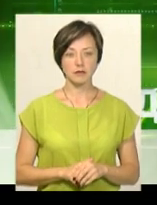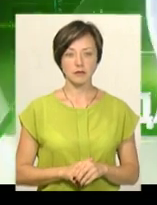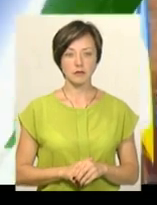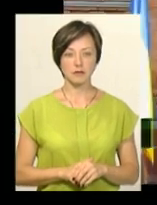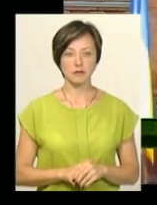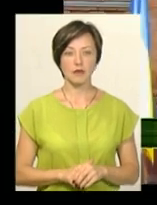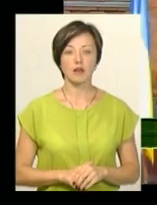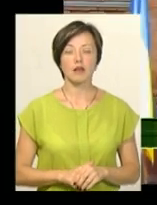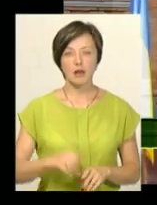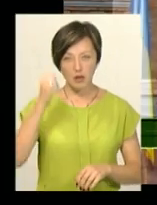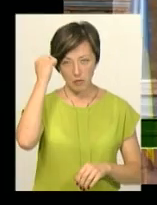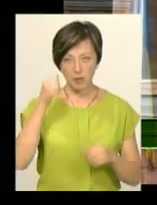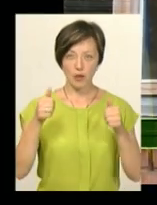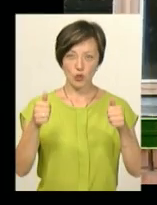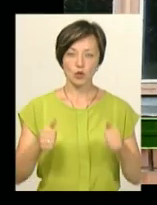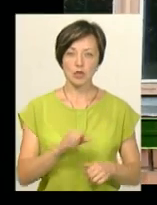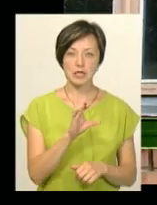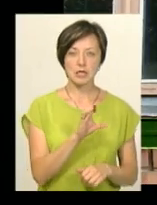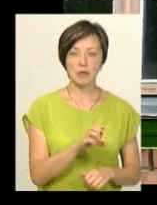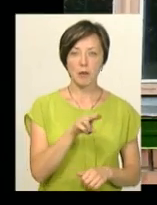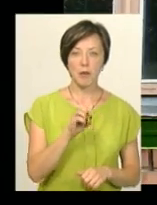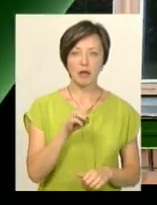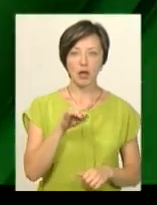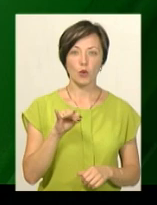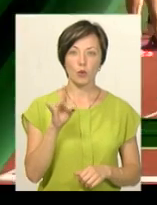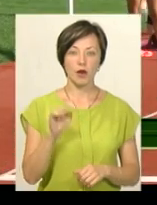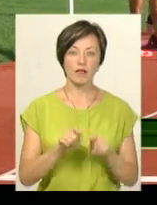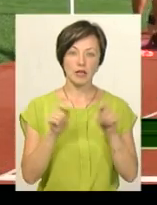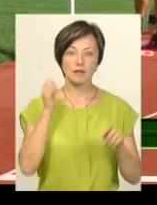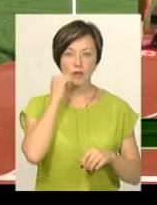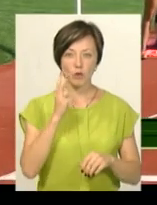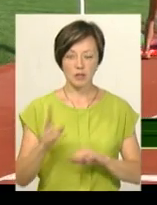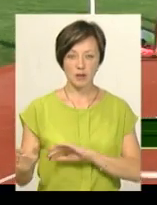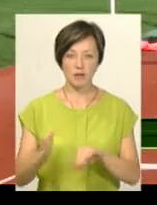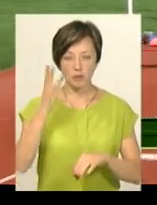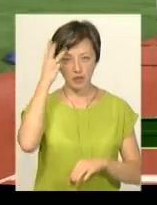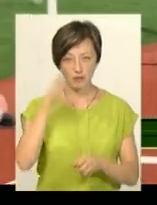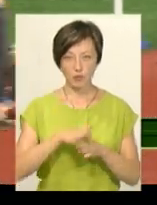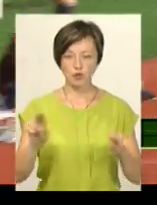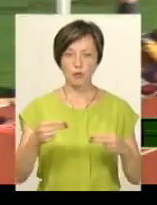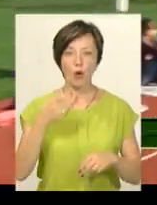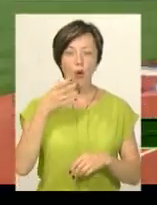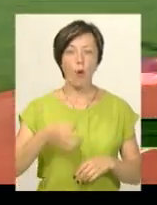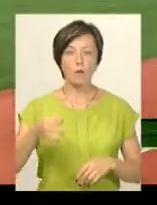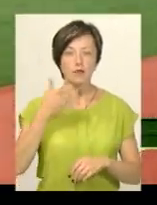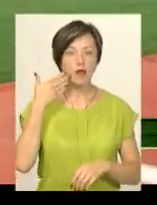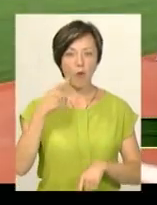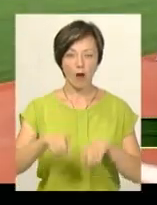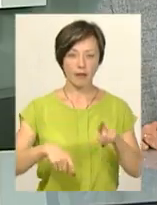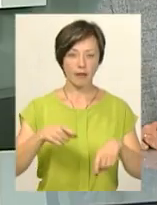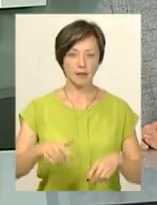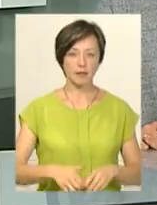Пам'ятну дошку Симону Петлюрі відкрили у Старокостянтинові. У Хмельницькому відбувся чемпіонат області з легкої атлетики.